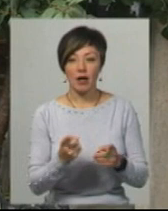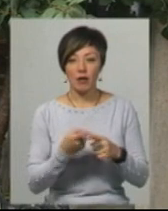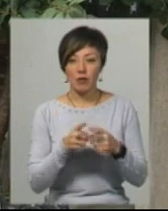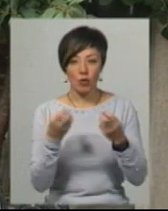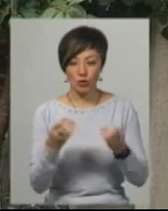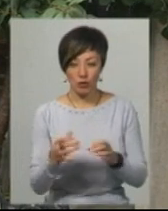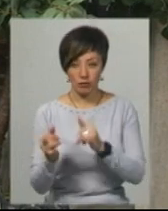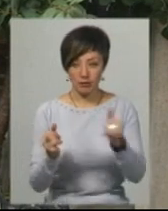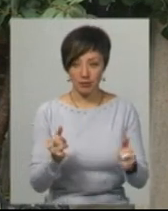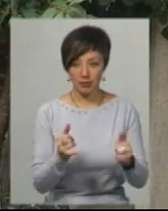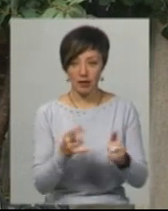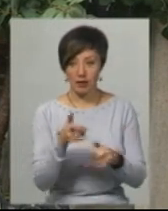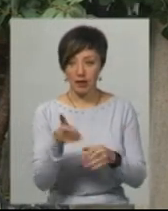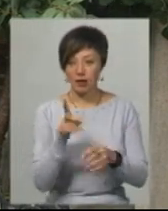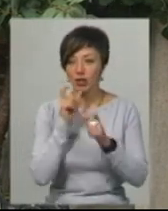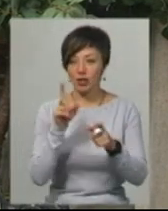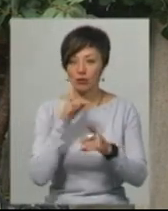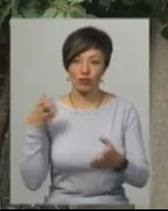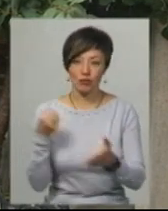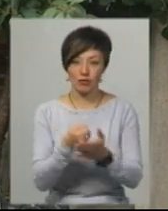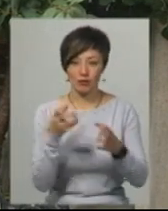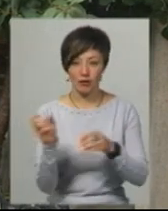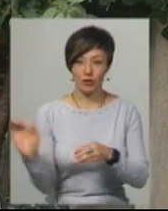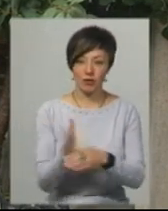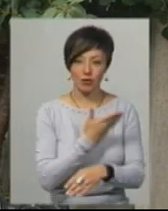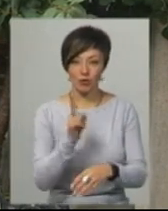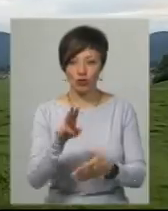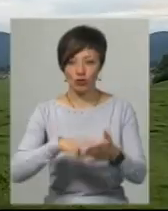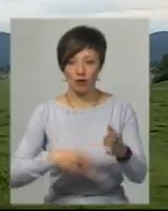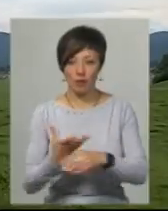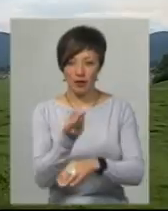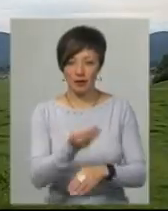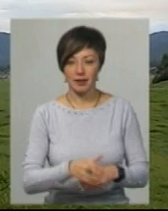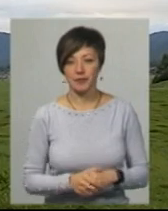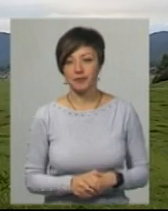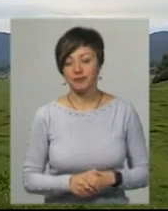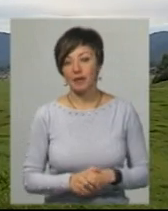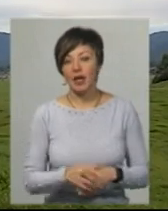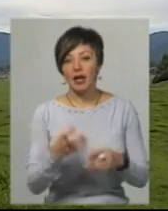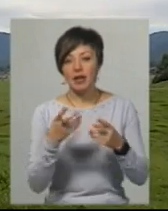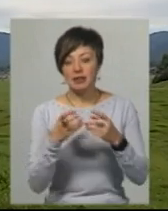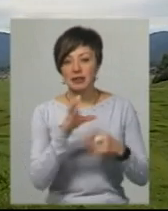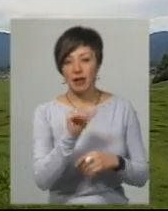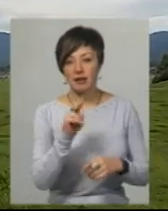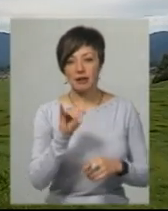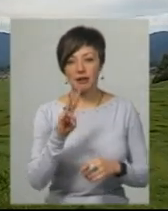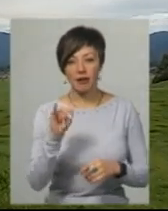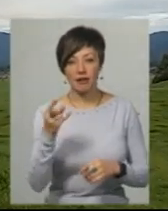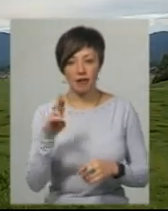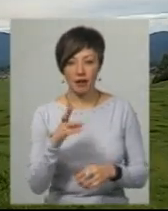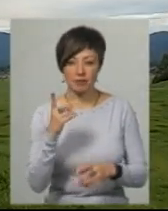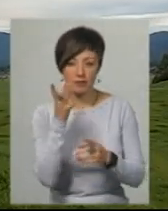ногою просто станеш, ніхто не буде кричати. Вріжуться і ще будеш штраф платити. Скандинавські країни відтепер і назавжди будуть